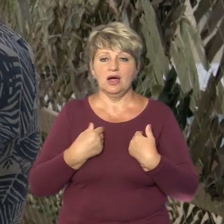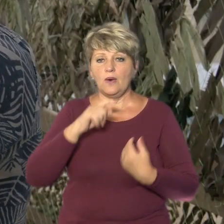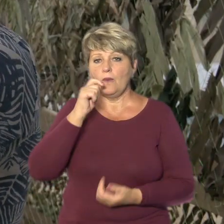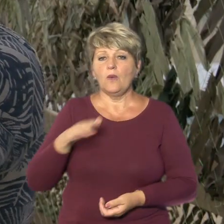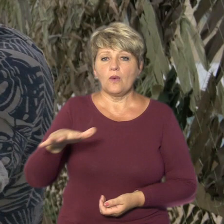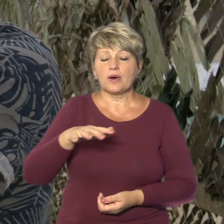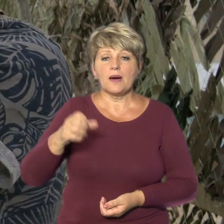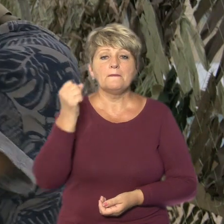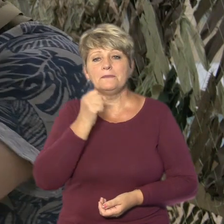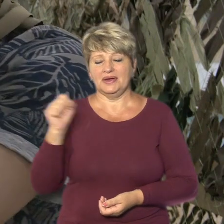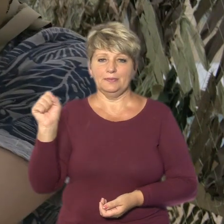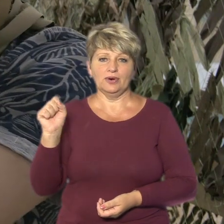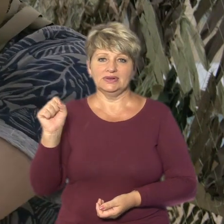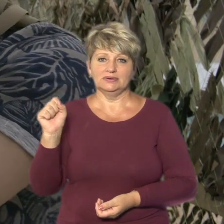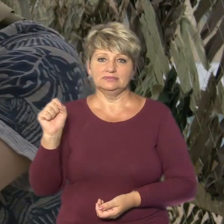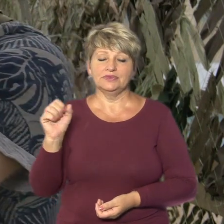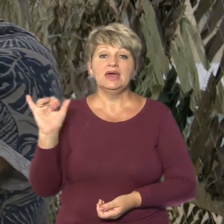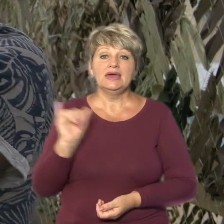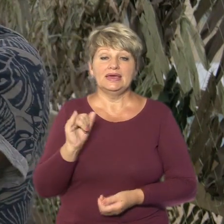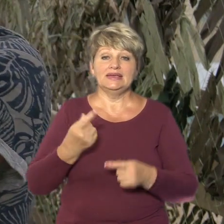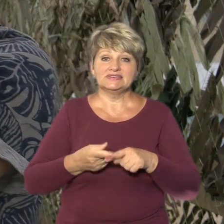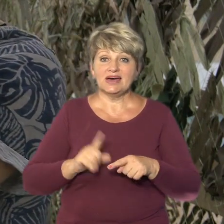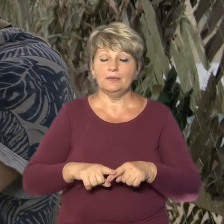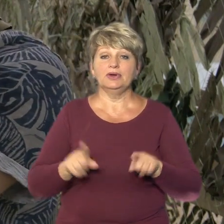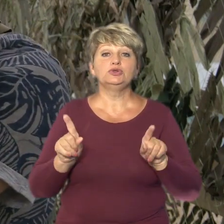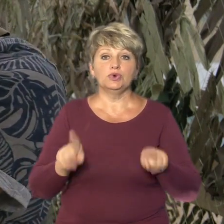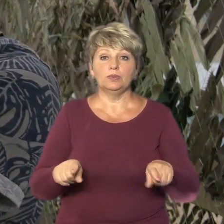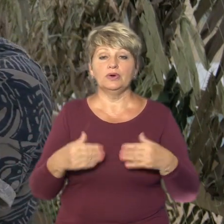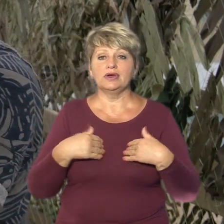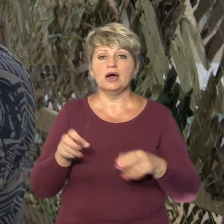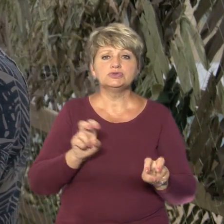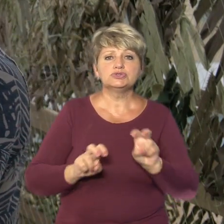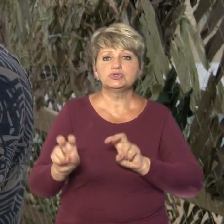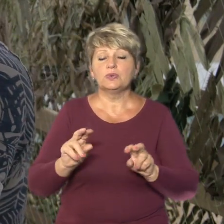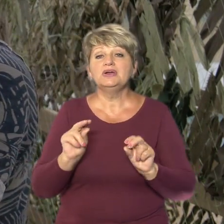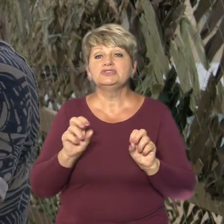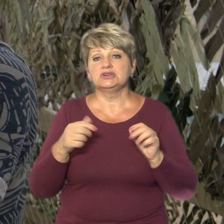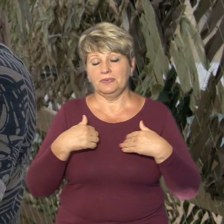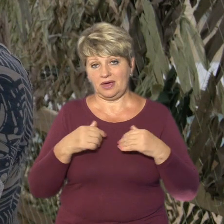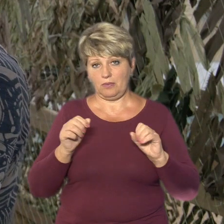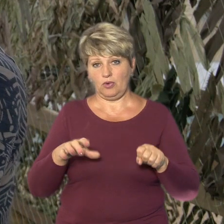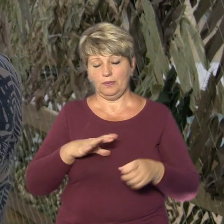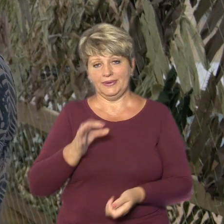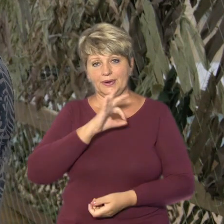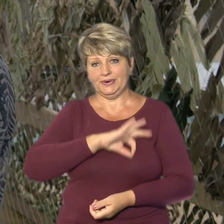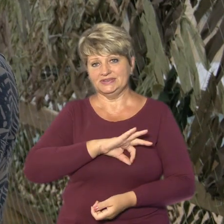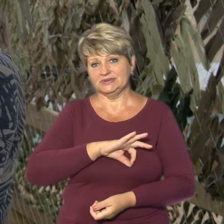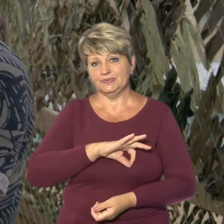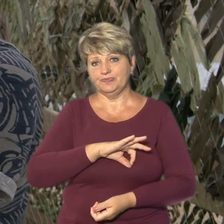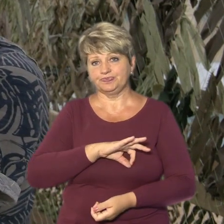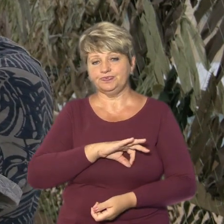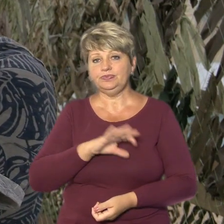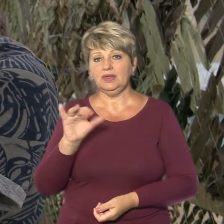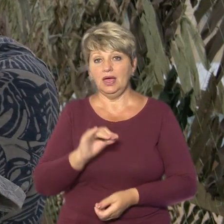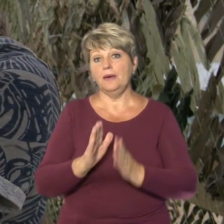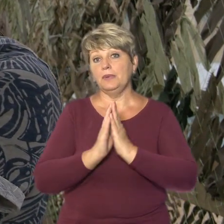перемогла. І саме тому я шукав, чи я можу бути корисним. І мене